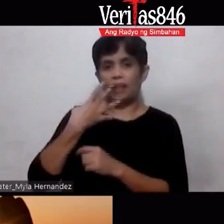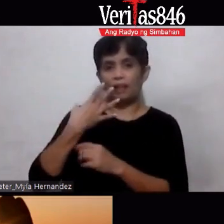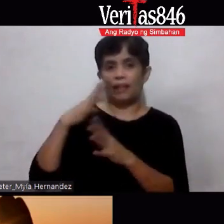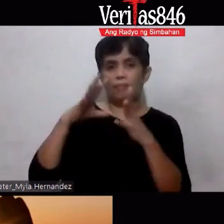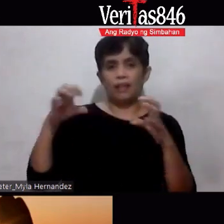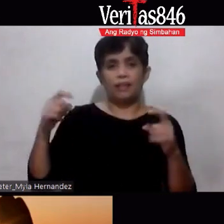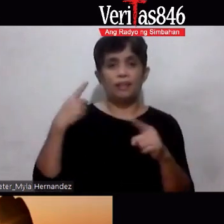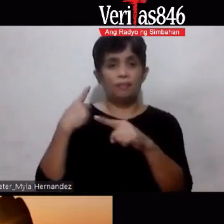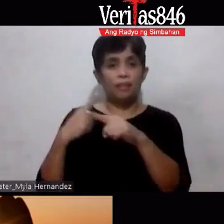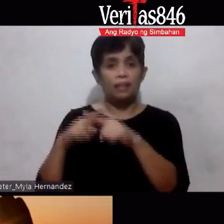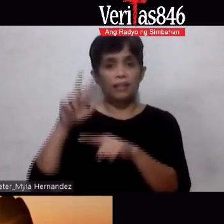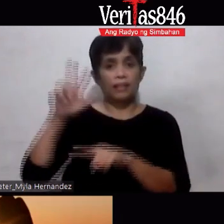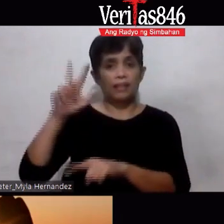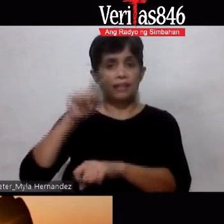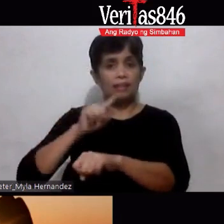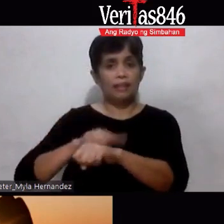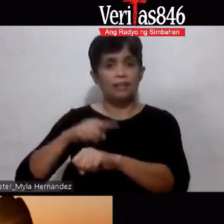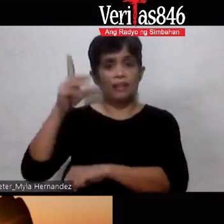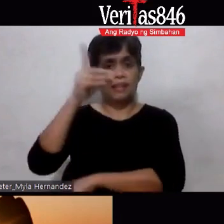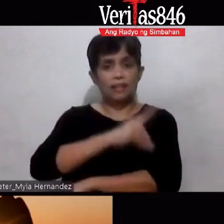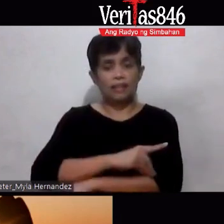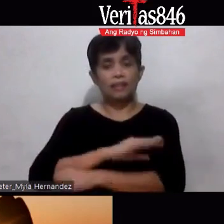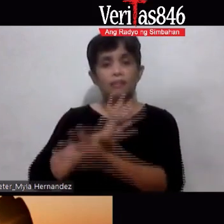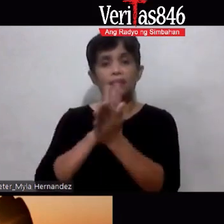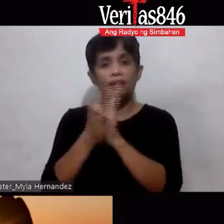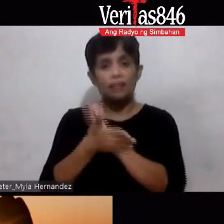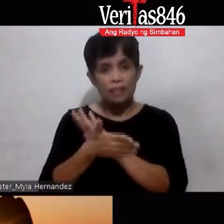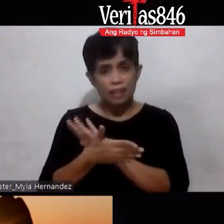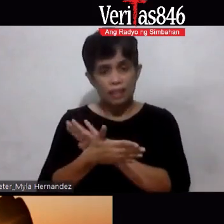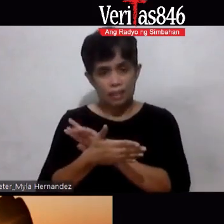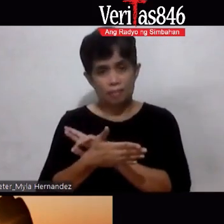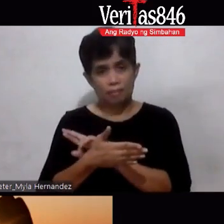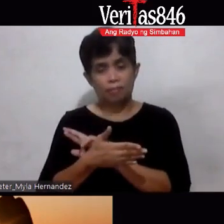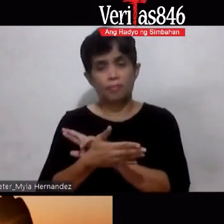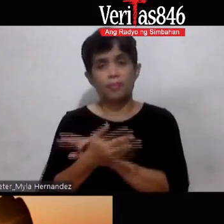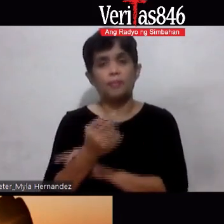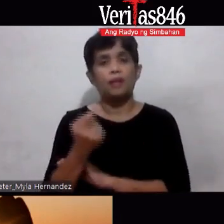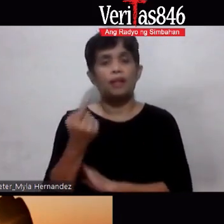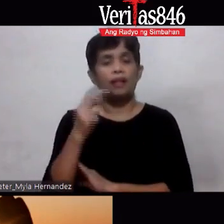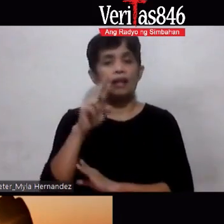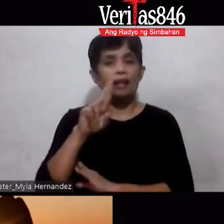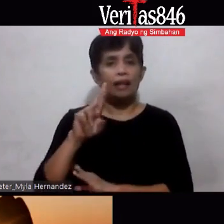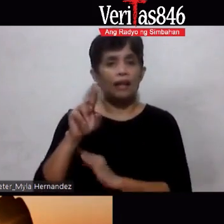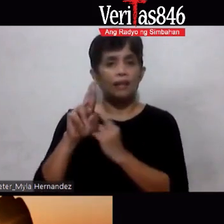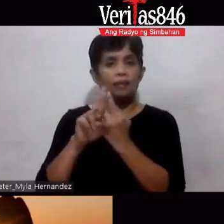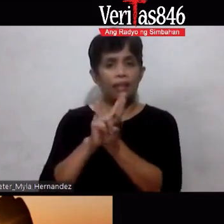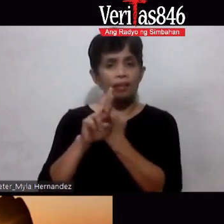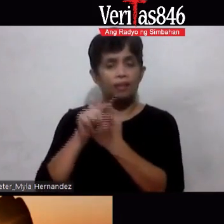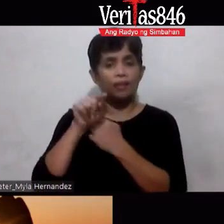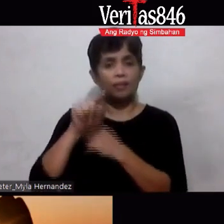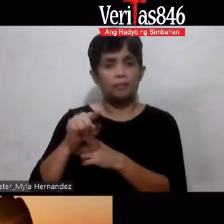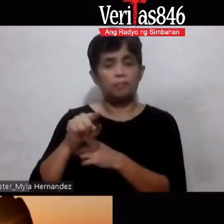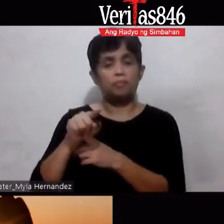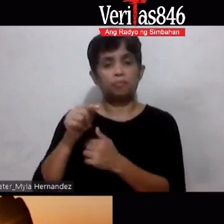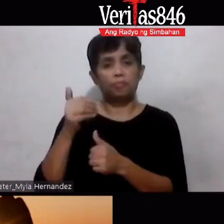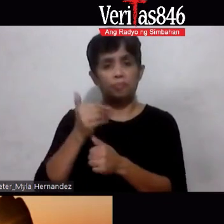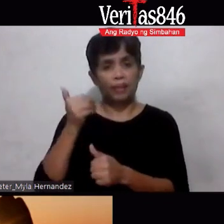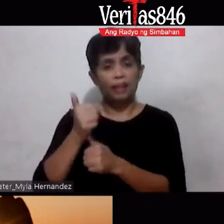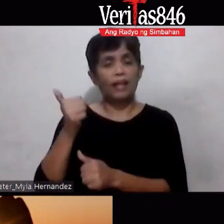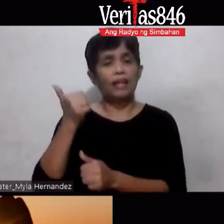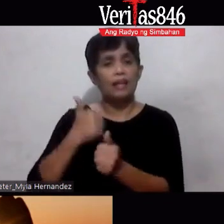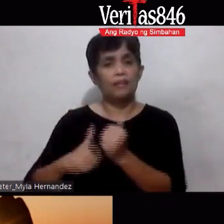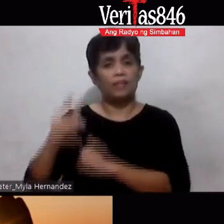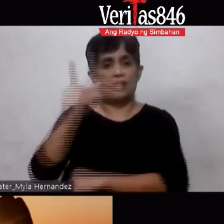times a day Okay Naging regular ang kanyang pagbawas Sa araw-araw Hindi ba yan Konkreto